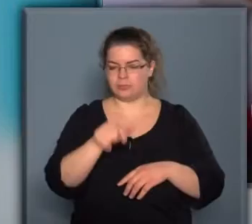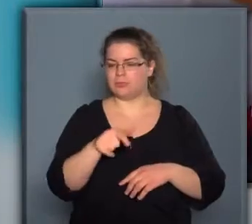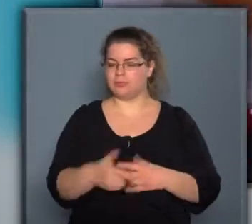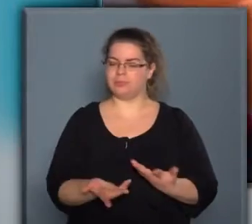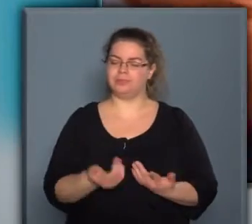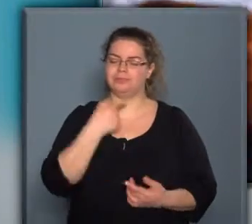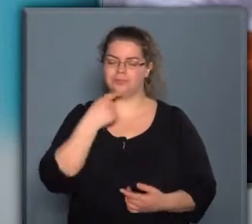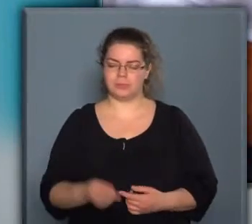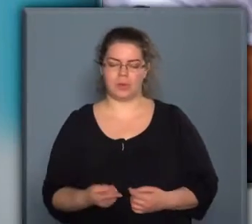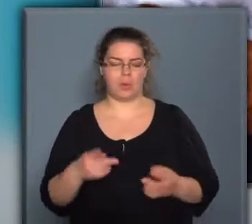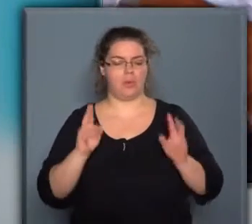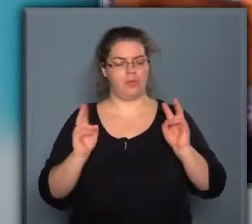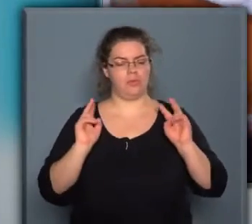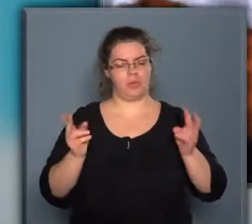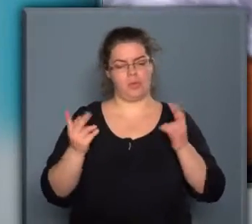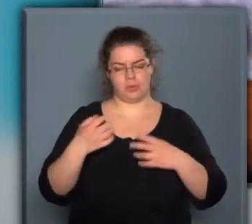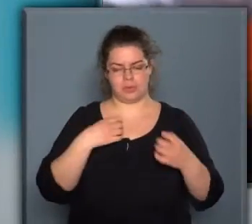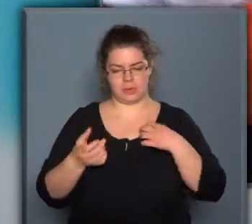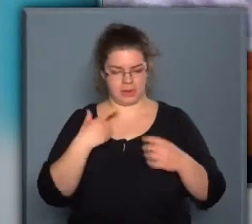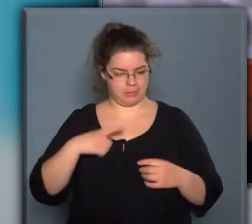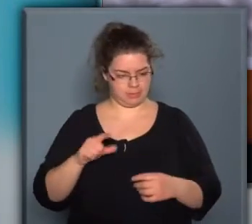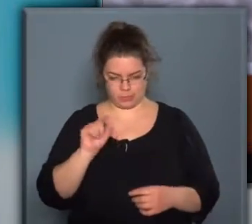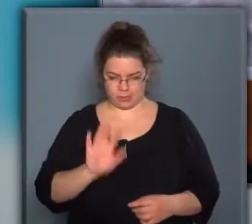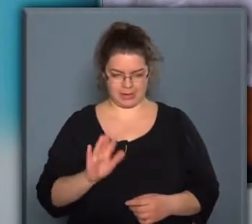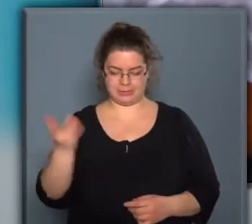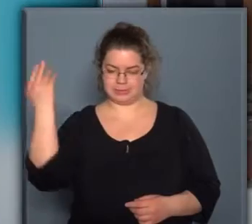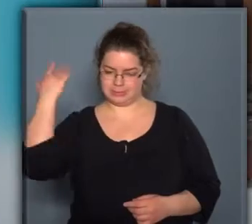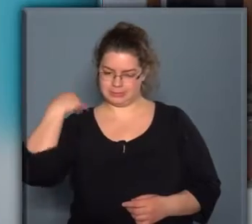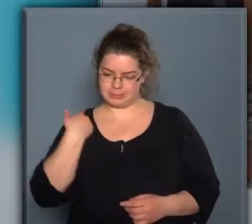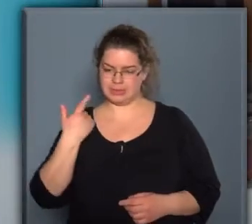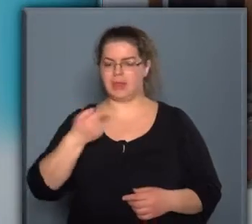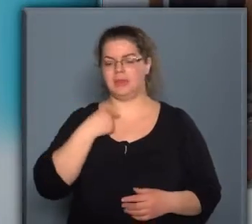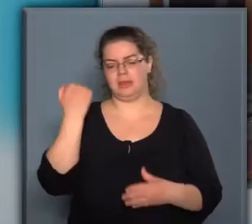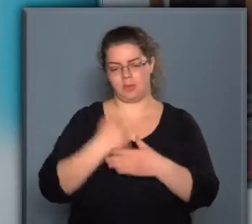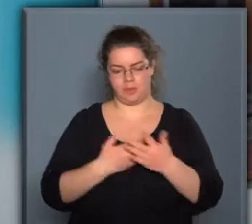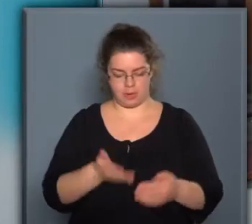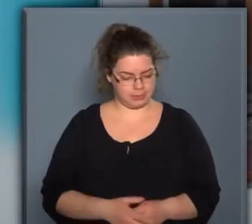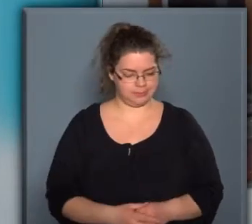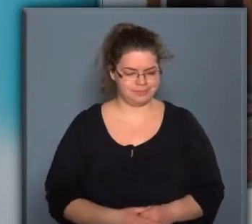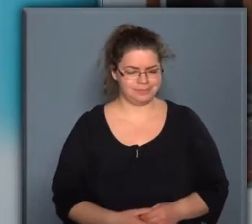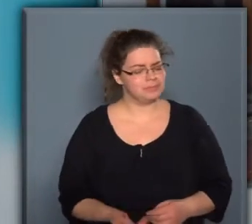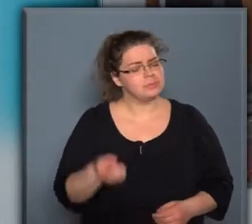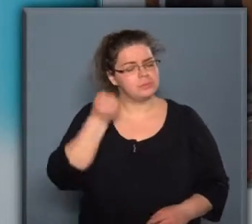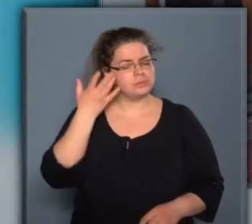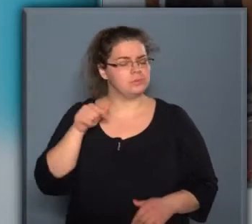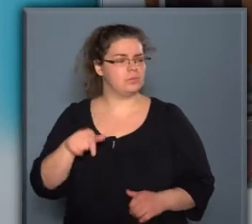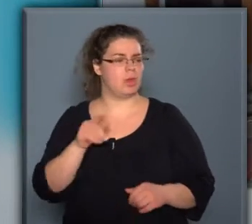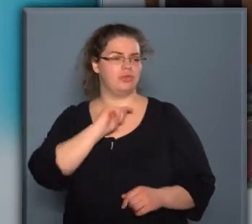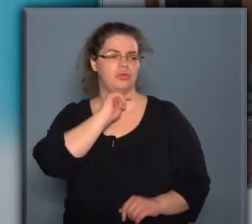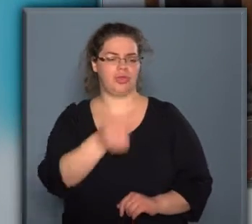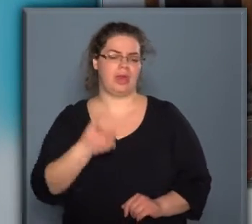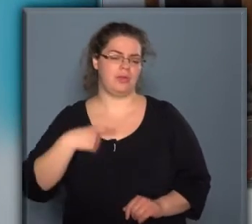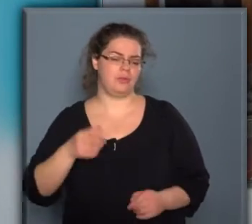szerepet játszott egykoron a disznóvágás művészete. Az ötletet az adta, hogy azt gondolom, hogy nagyon sikeres volt a